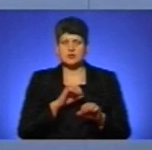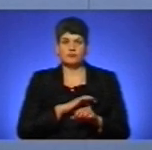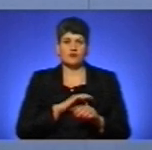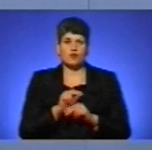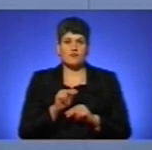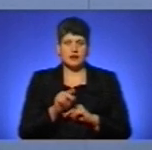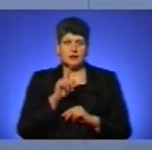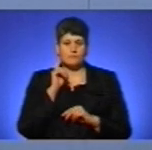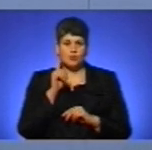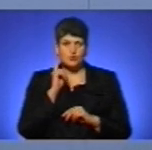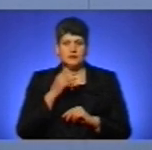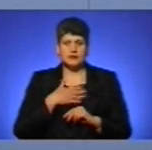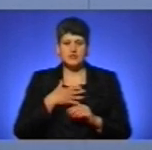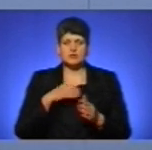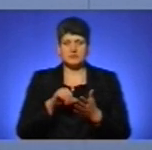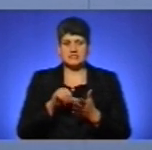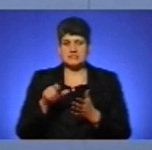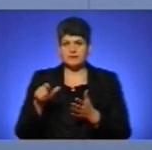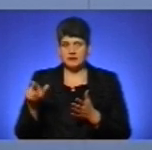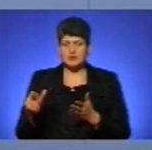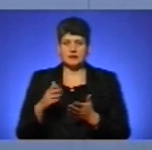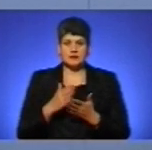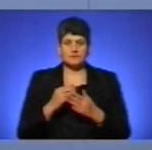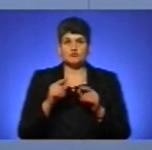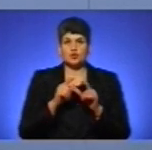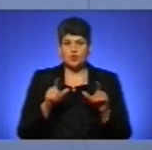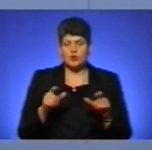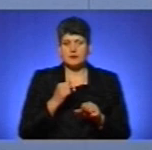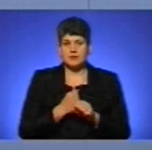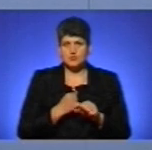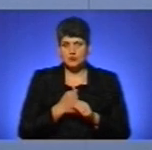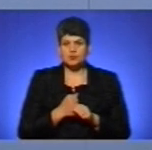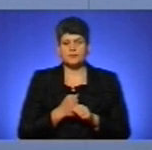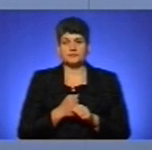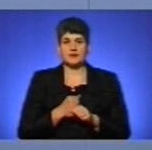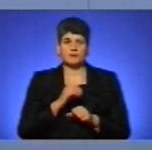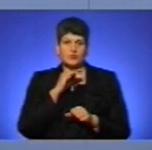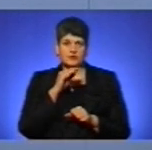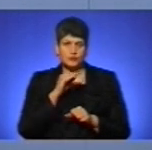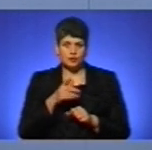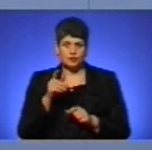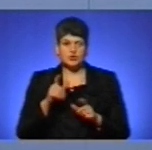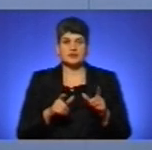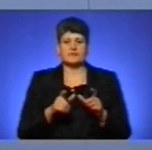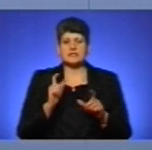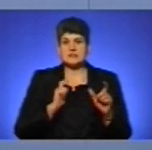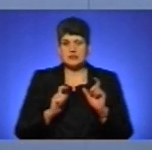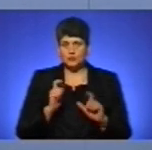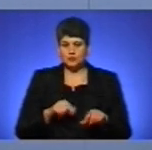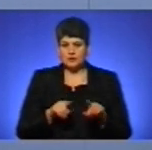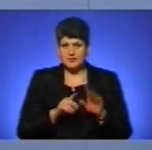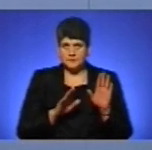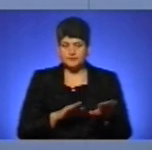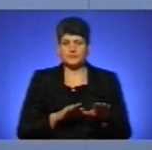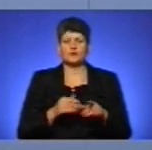молоді. Наші представники і в школах працюють, і в профтехучилищах, і в інститутах. Тому,